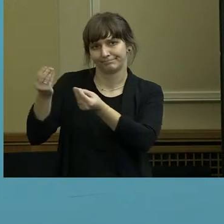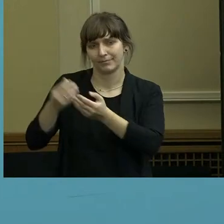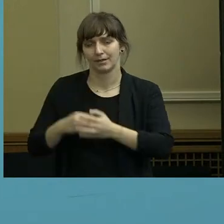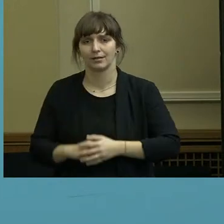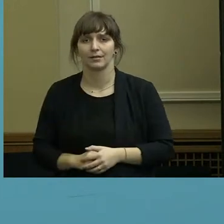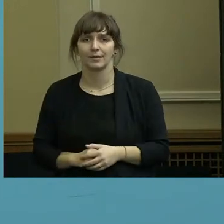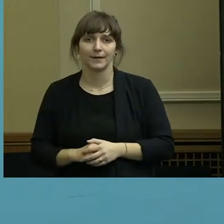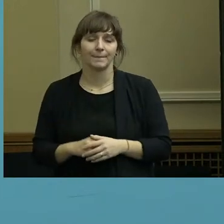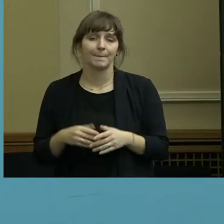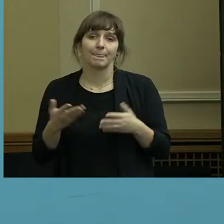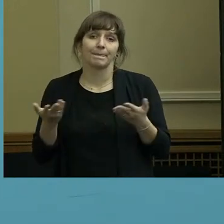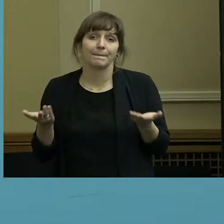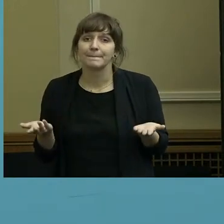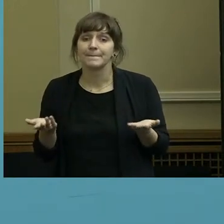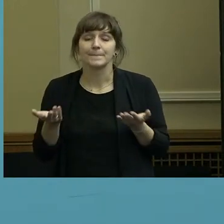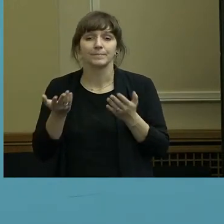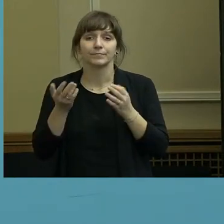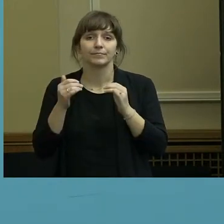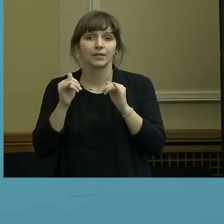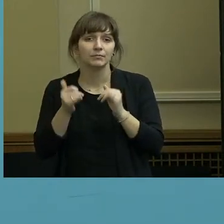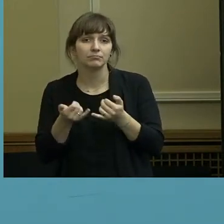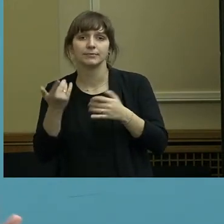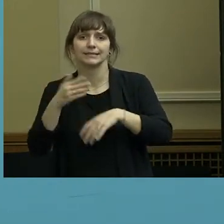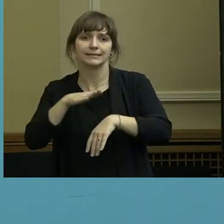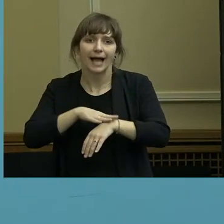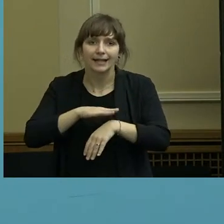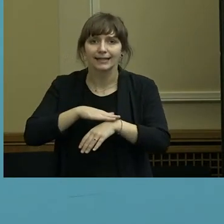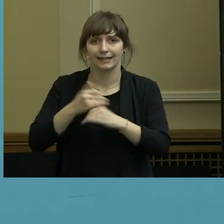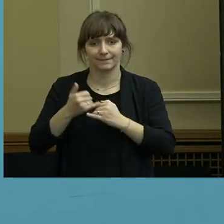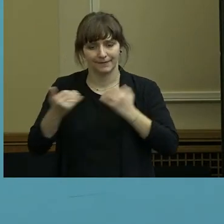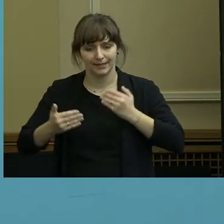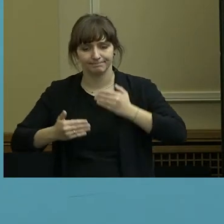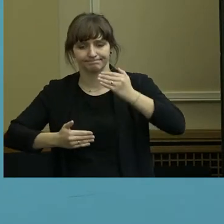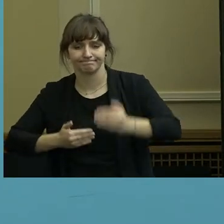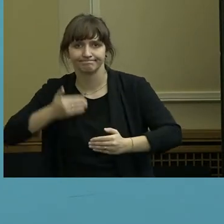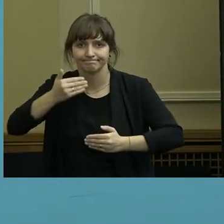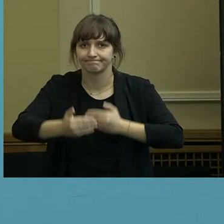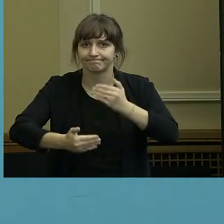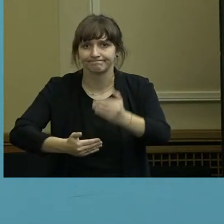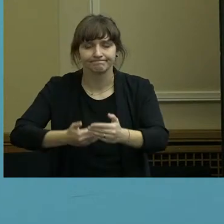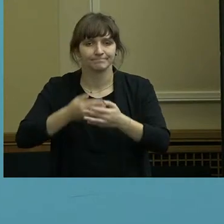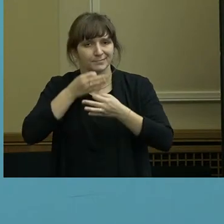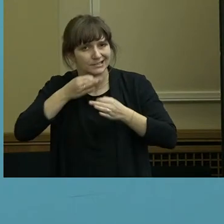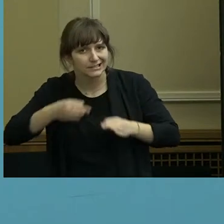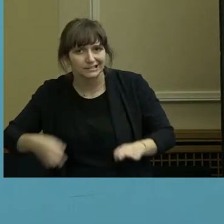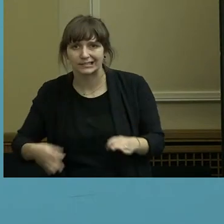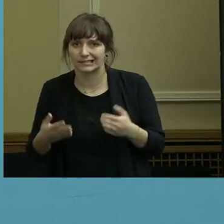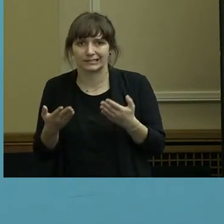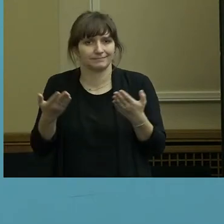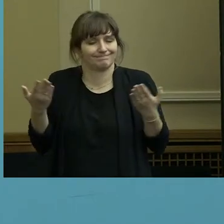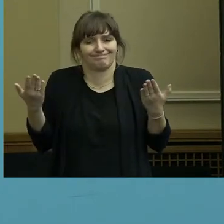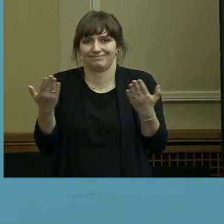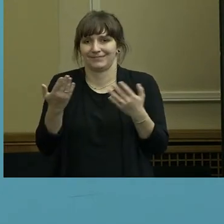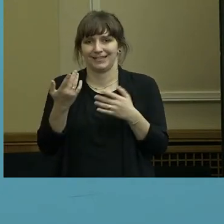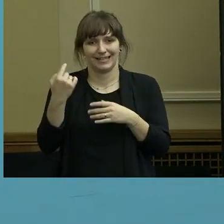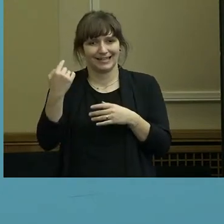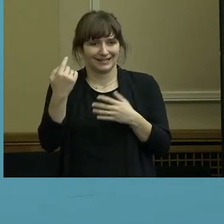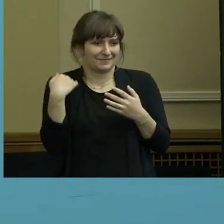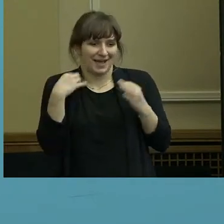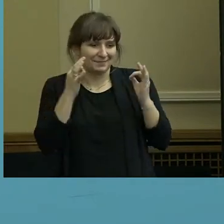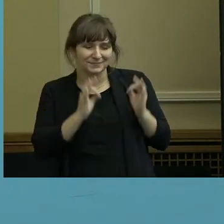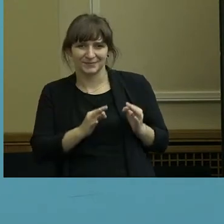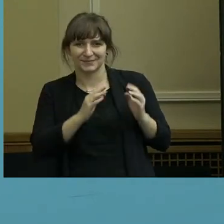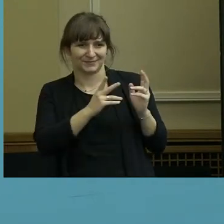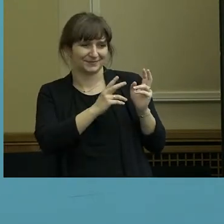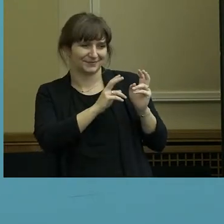Und wie jetzt genau dann die zeitliche Abfolge sein wird, diese Debatte fand gerade statt, als ich rausging, wie dann genau